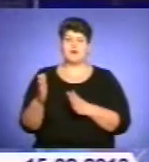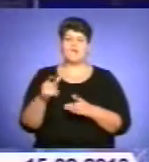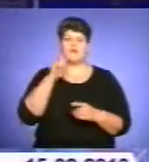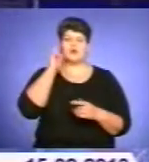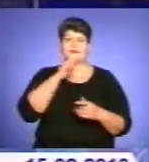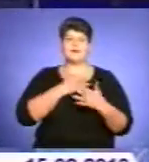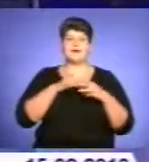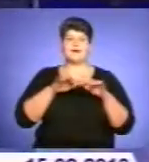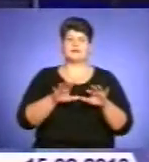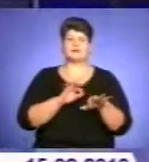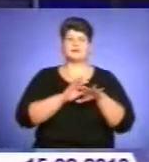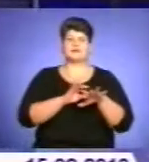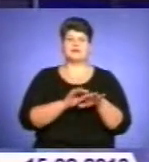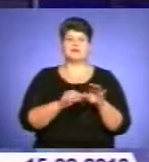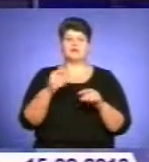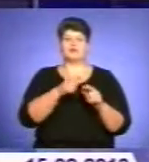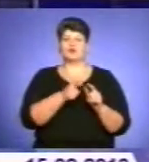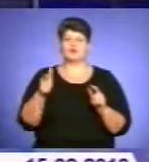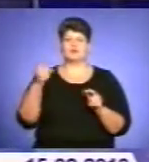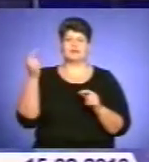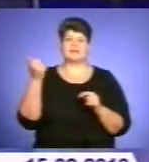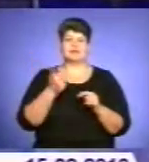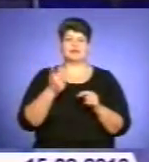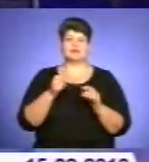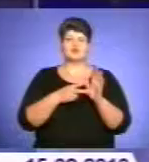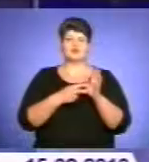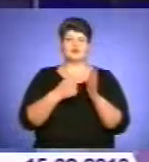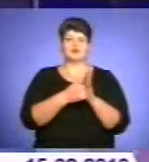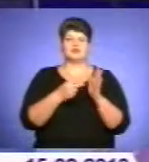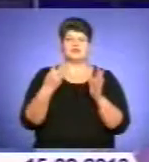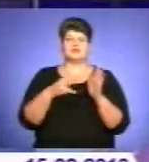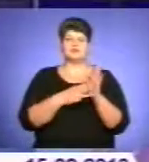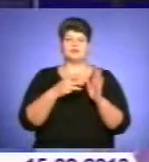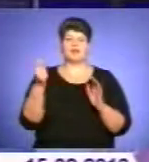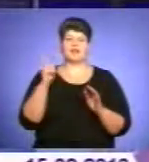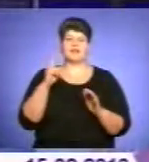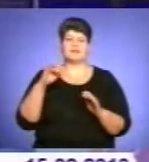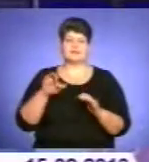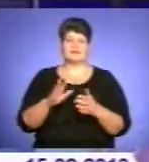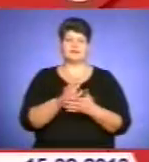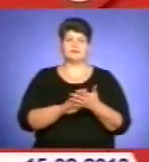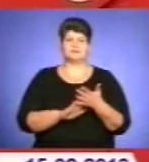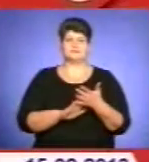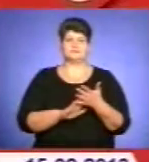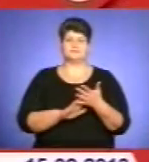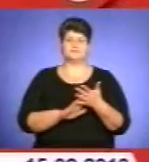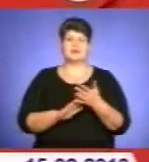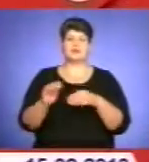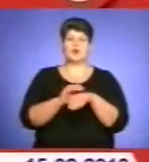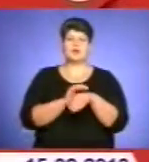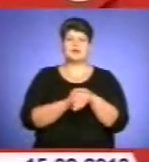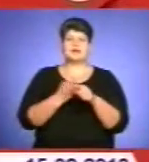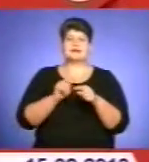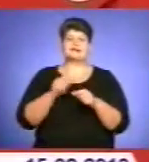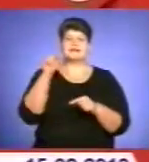проходитиме впродовж тижня – з 7 по 28 квітня. Як стати її учасником – далі у сюжеті. Доброта – це те,